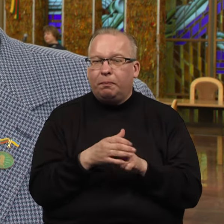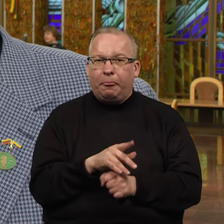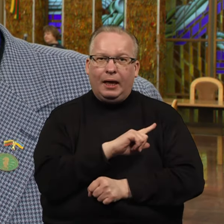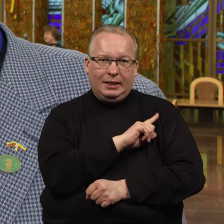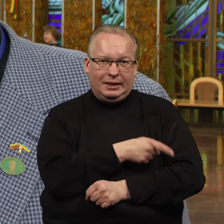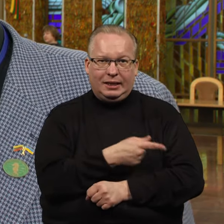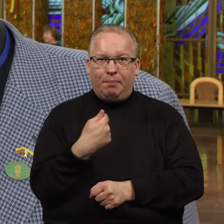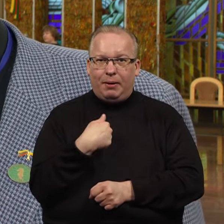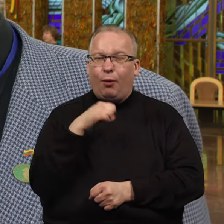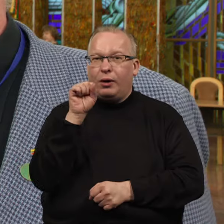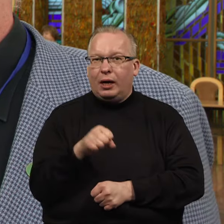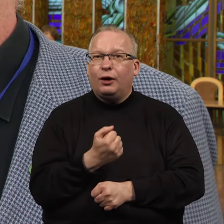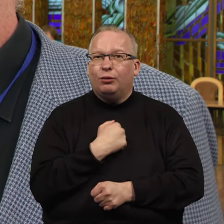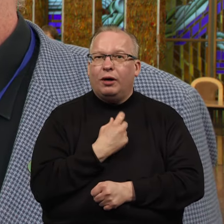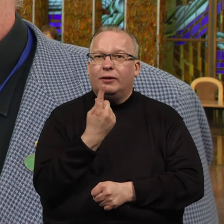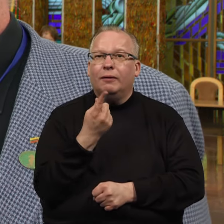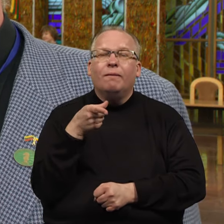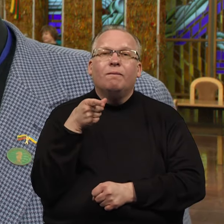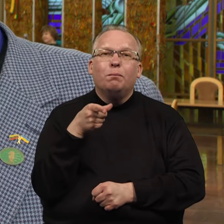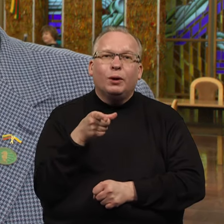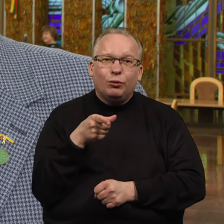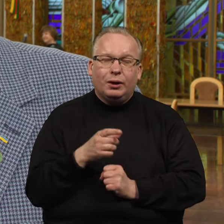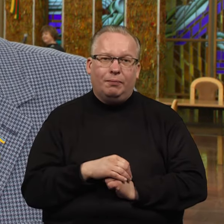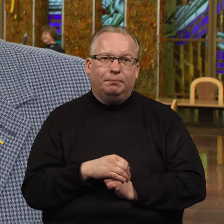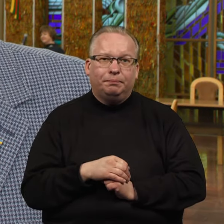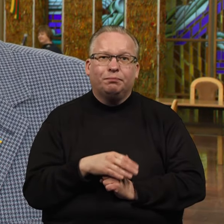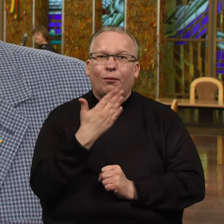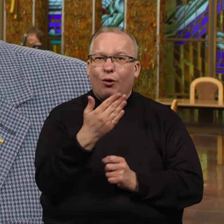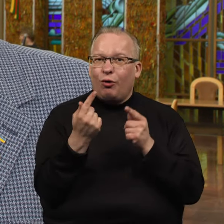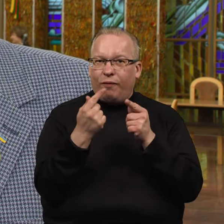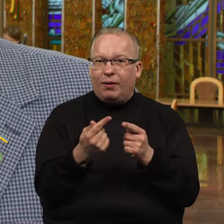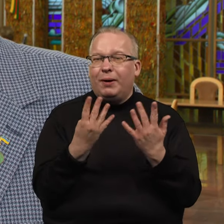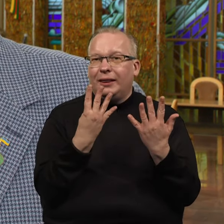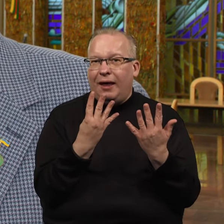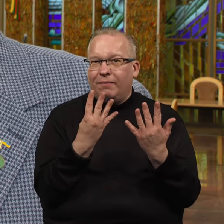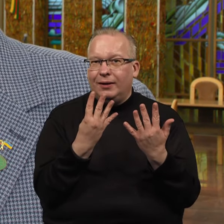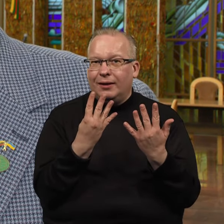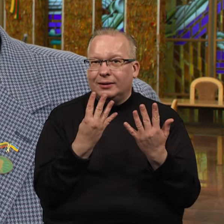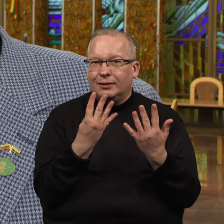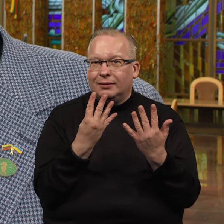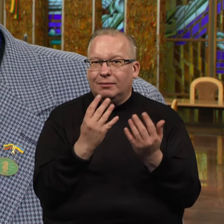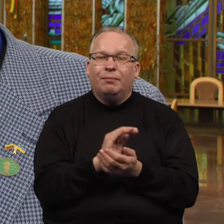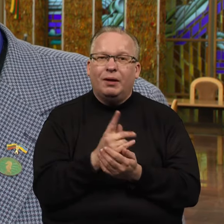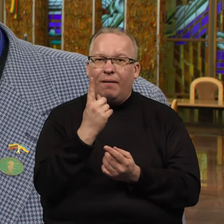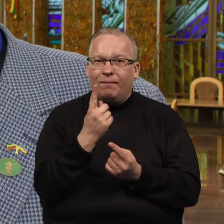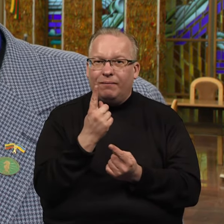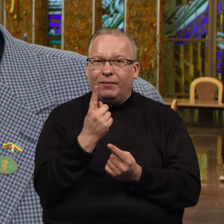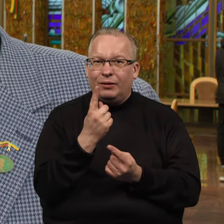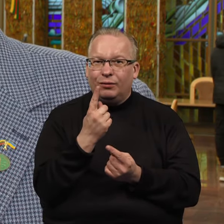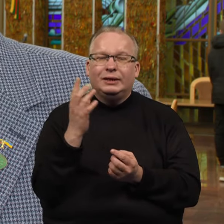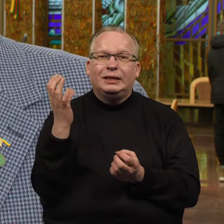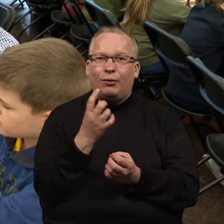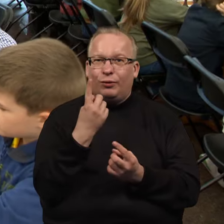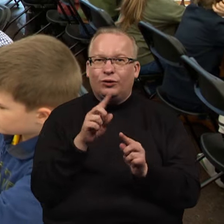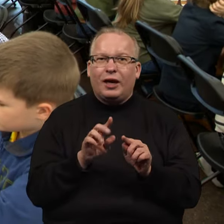stipriausias galėtų turėti vieną minutę, o jo varžovas devynės su pridėjimu vienos sekundės iš tiek